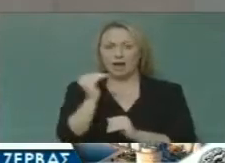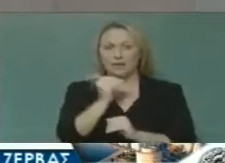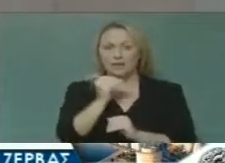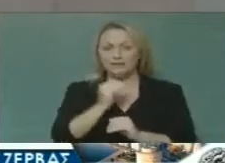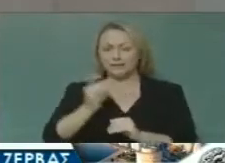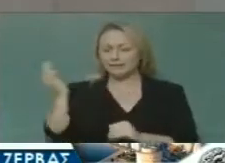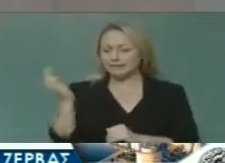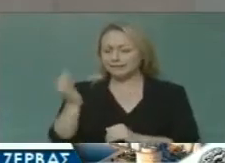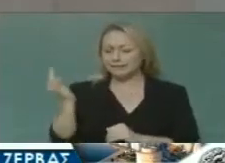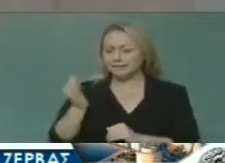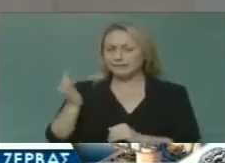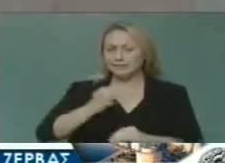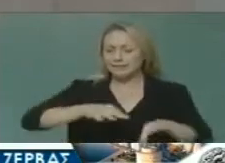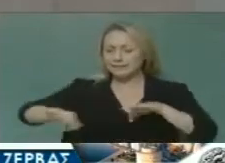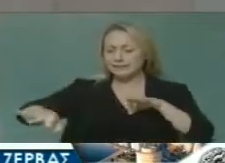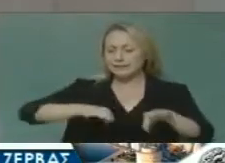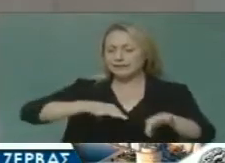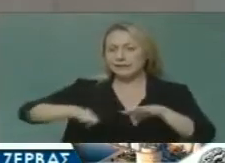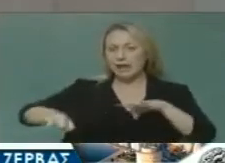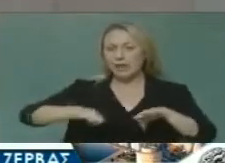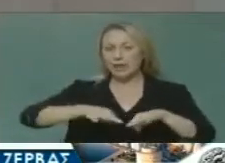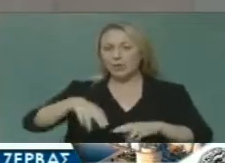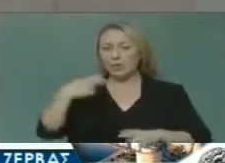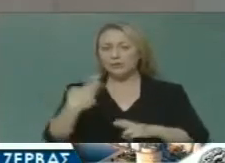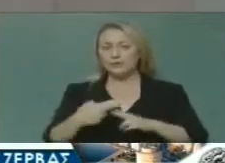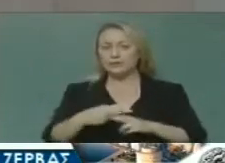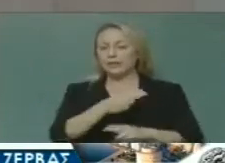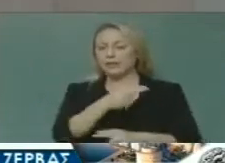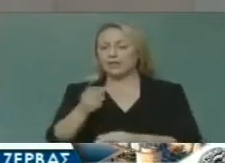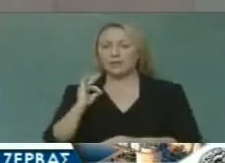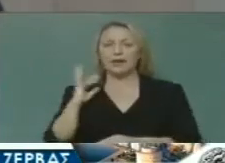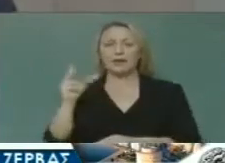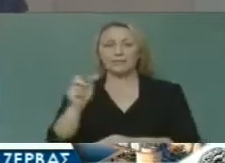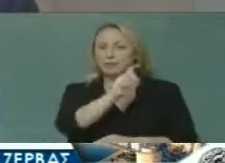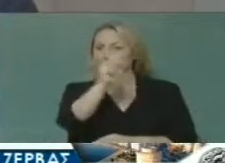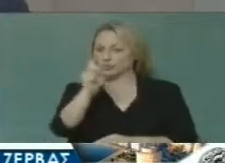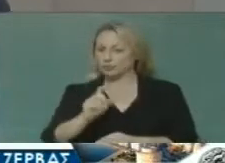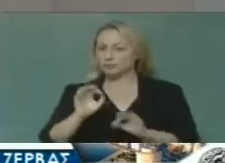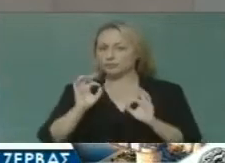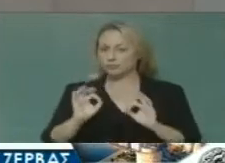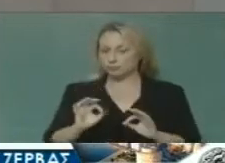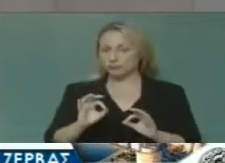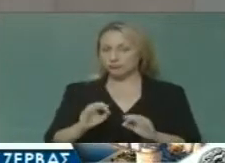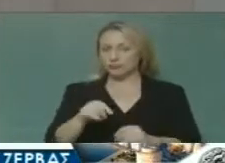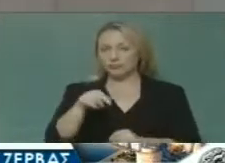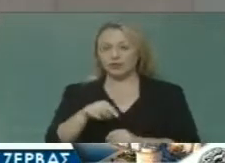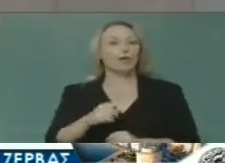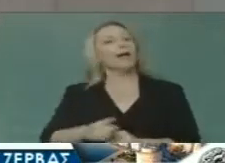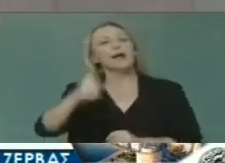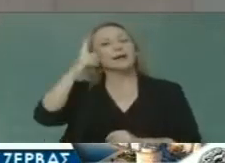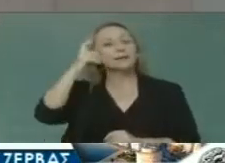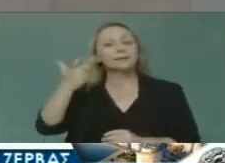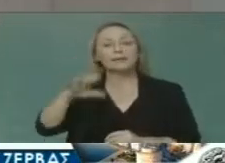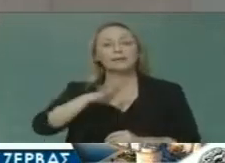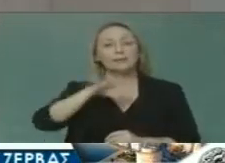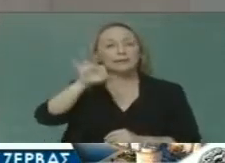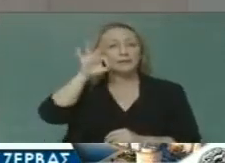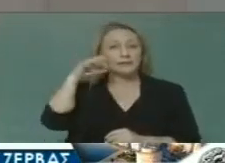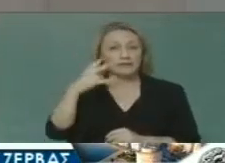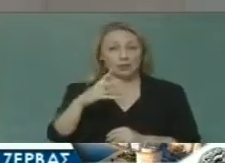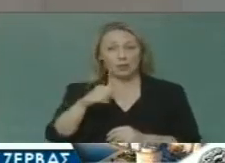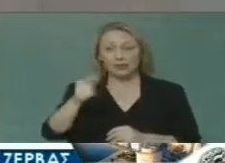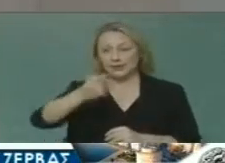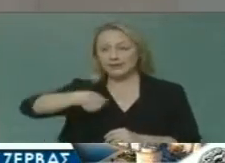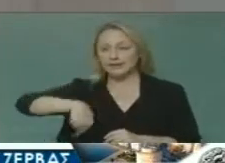επιμέλεια που δείξαμε στα κρίσιμα ζητήματα της καθημερινότητας. Γνωρίζαμε πολύ καλά ότι οι Θεσσαλονικοί περίμενα από